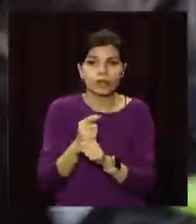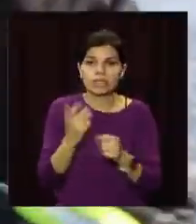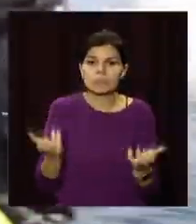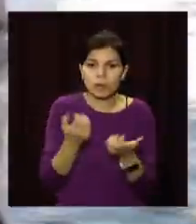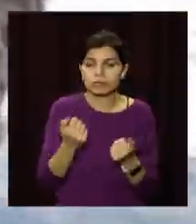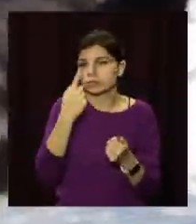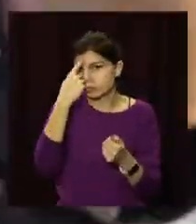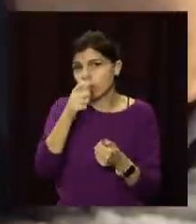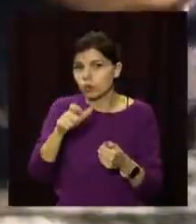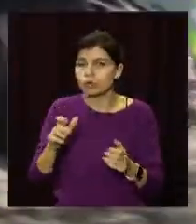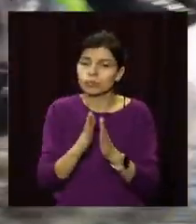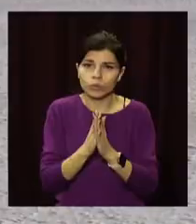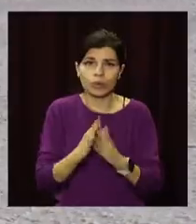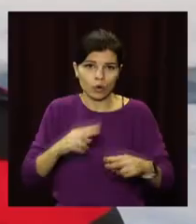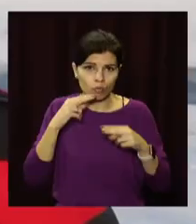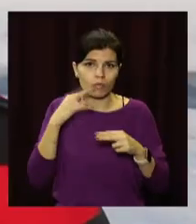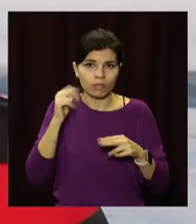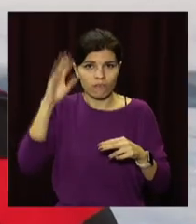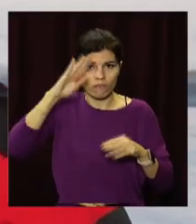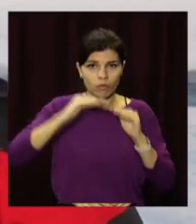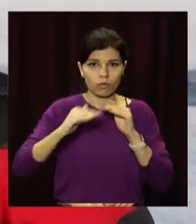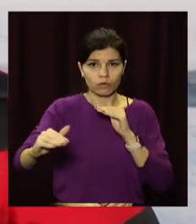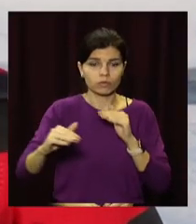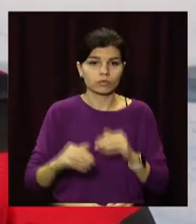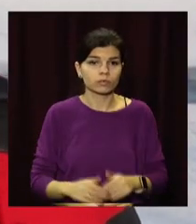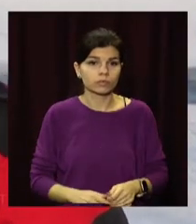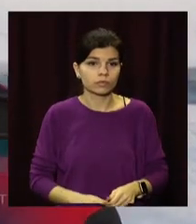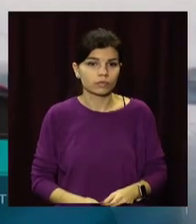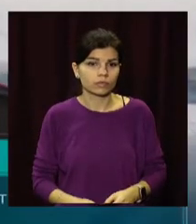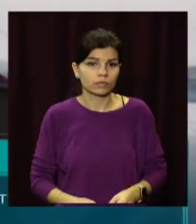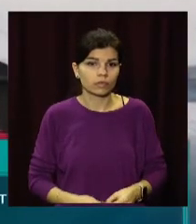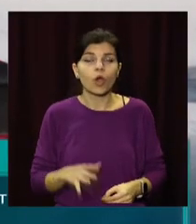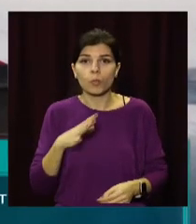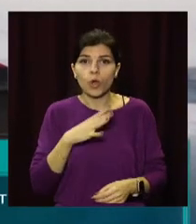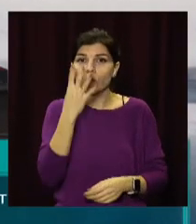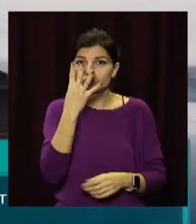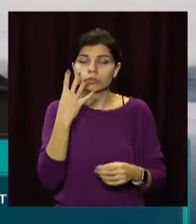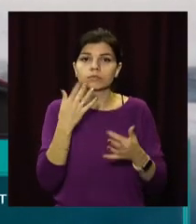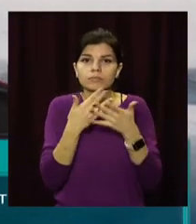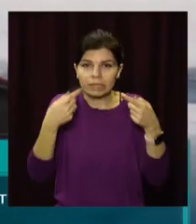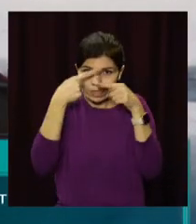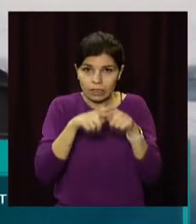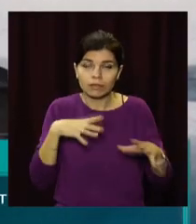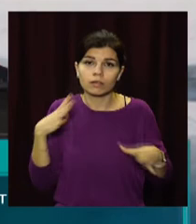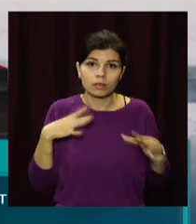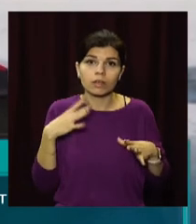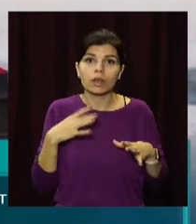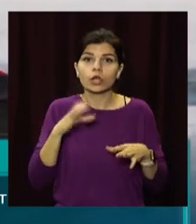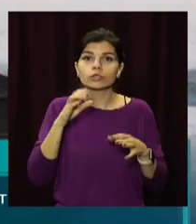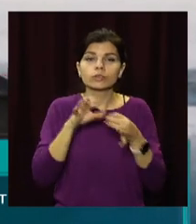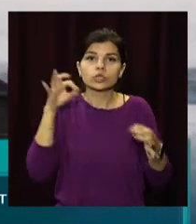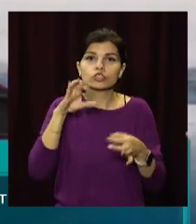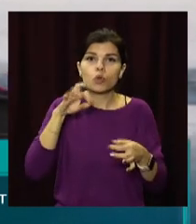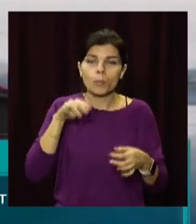бути обережними на водоймищах. Було відпрацьовано чотири вправи, з яких перша вправа була Соломинка, друга вправа була